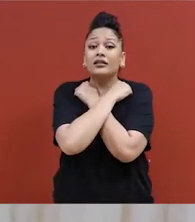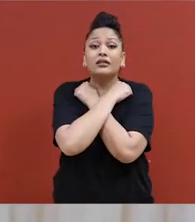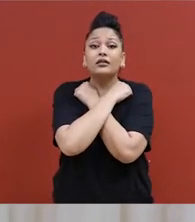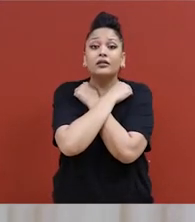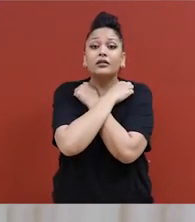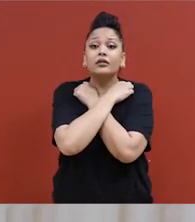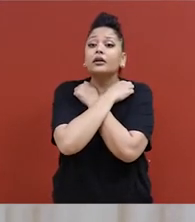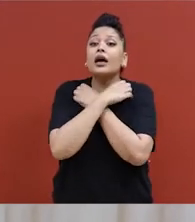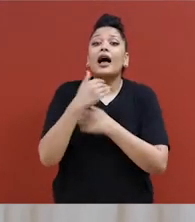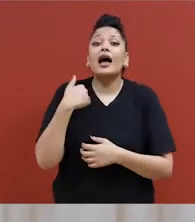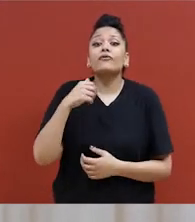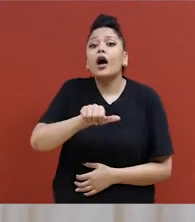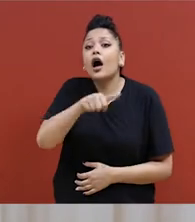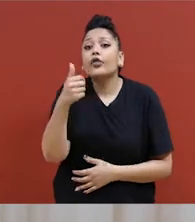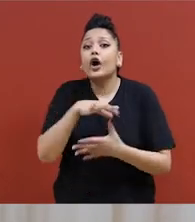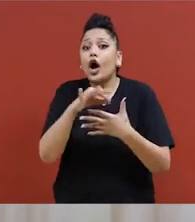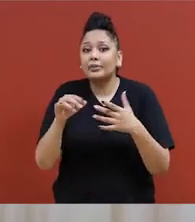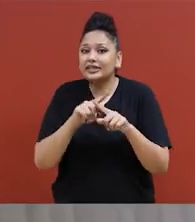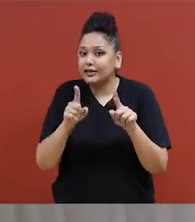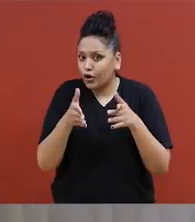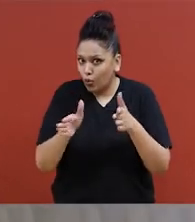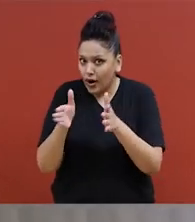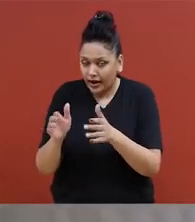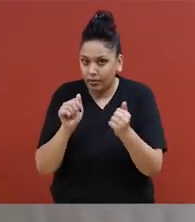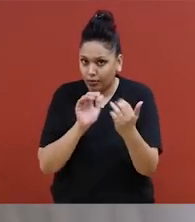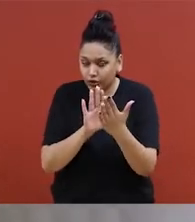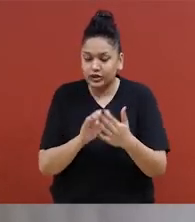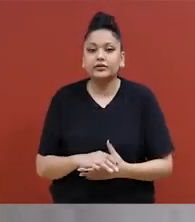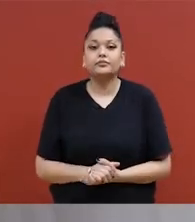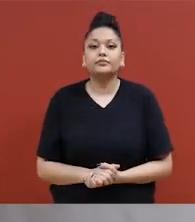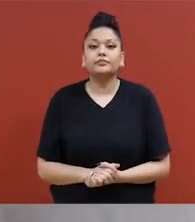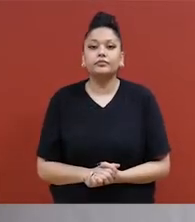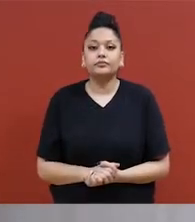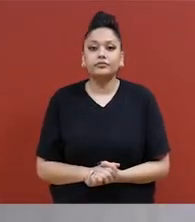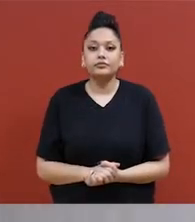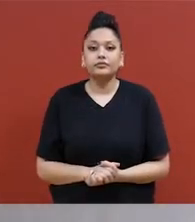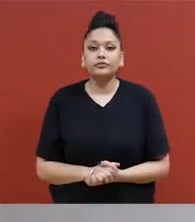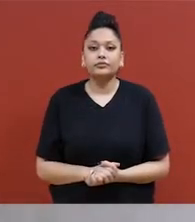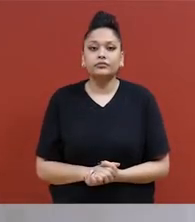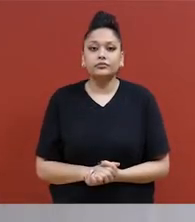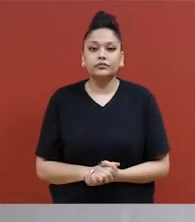Laissez-moi vous en montrer une autre. Peux-tu mettre tes mains sur ma gorge, s'il te plaît?